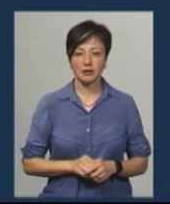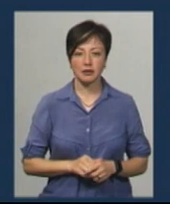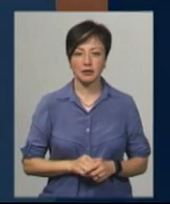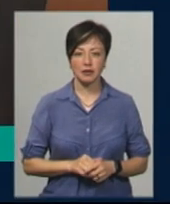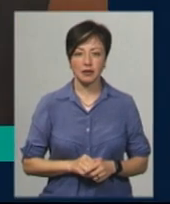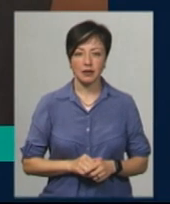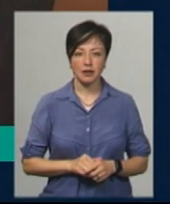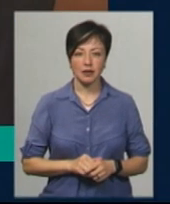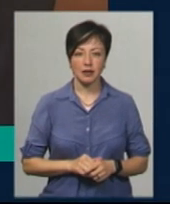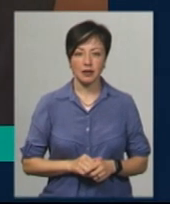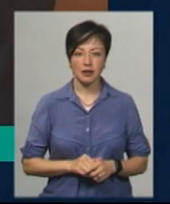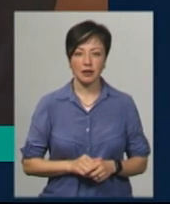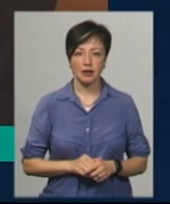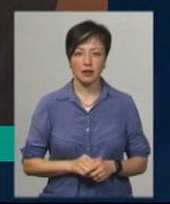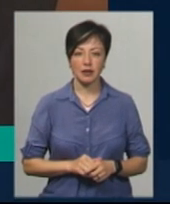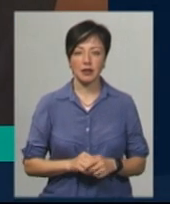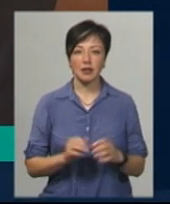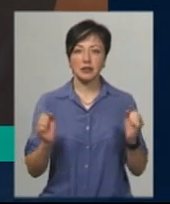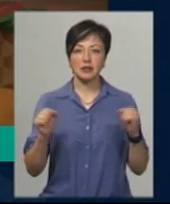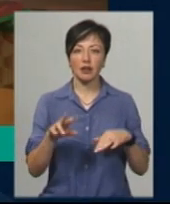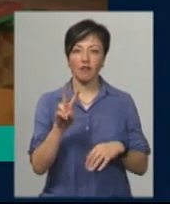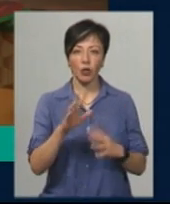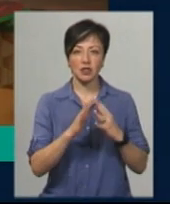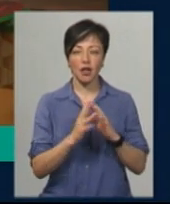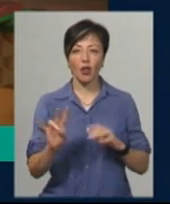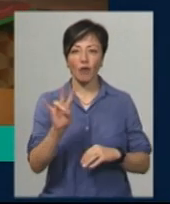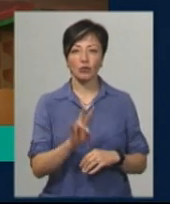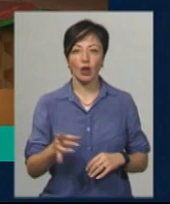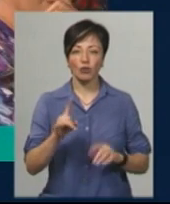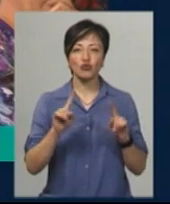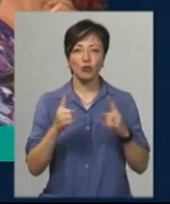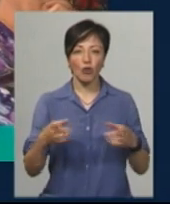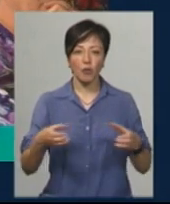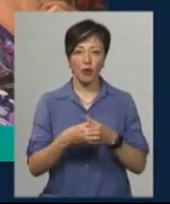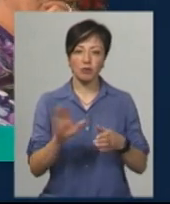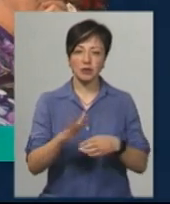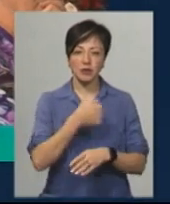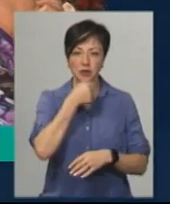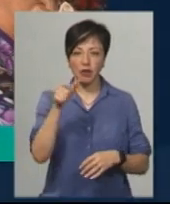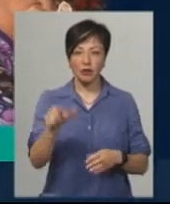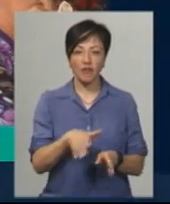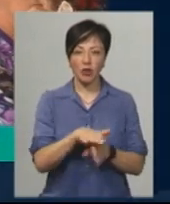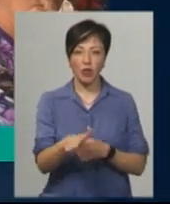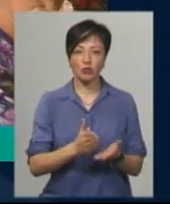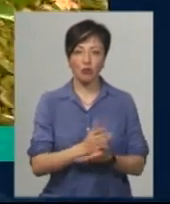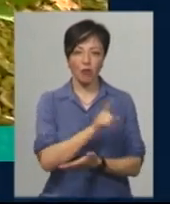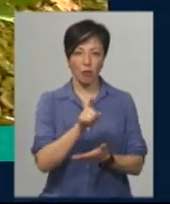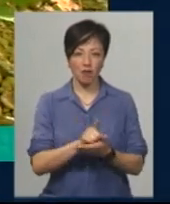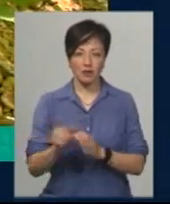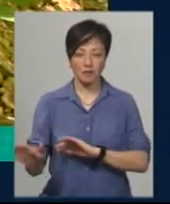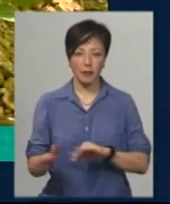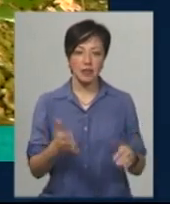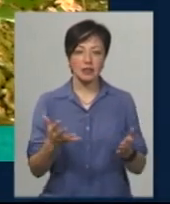Музика Схід двох стіл Новушицького району. Чому громада хоче усунути старосту від виконання службових обов'язків?